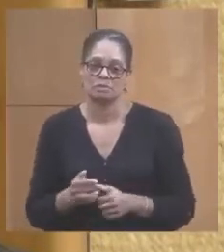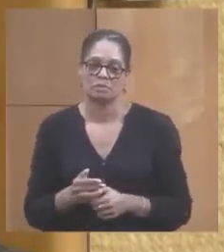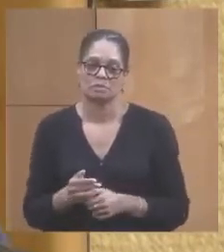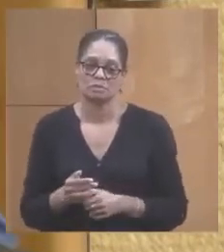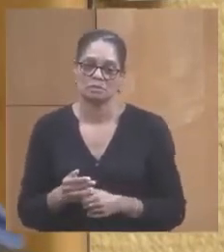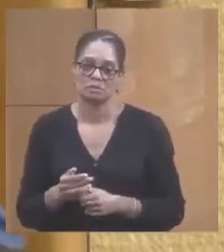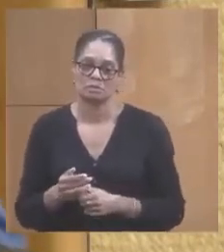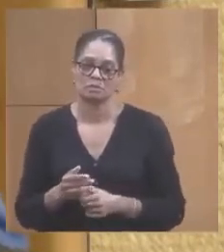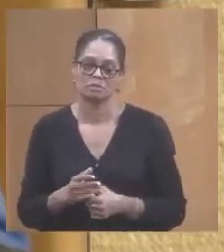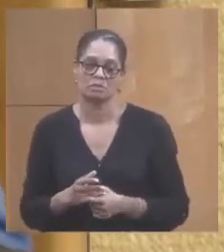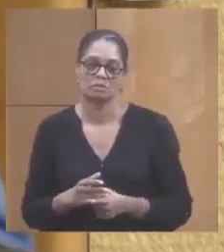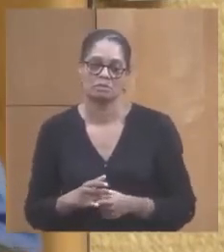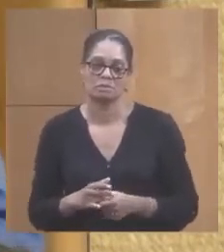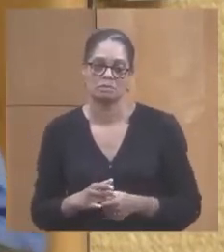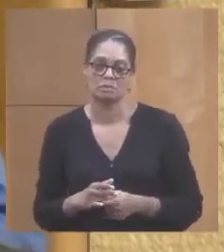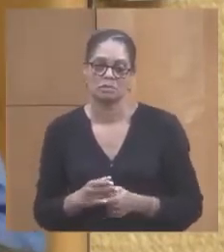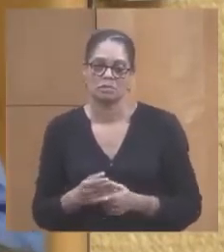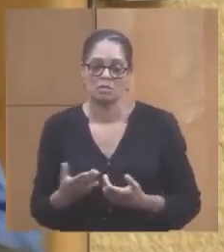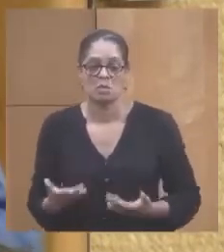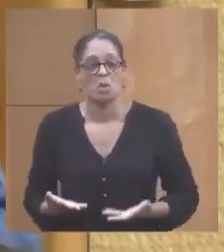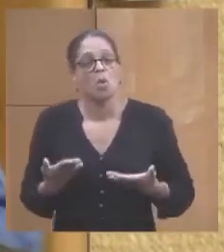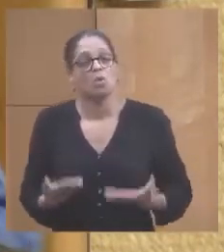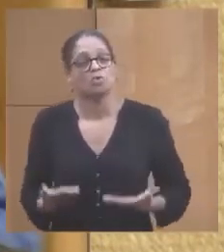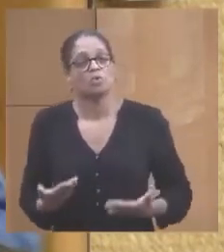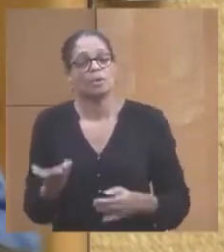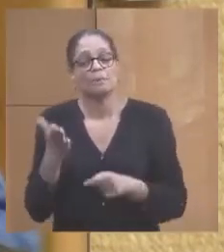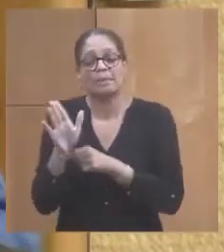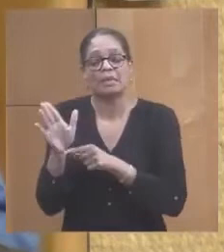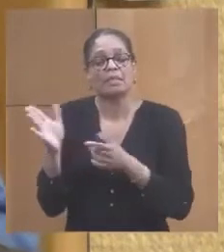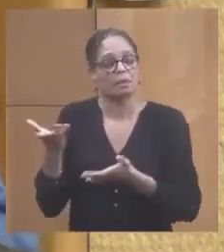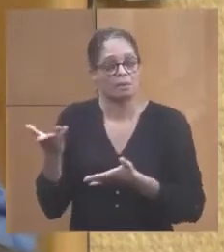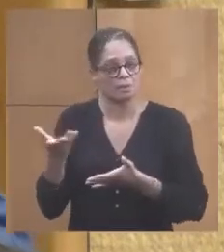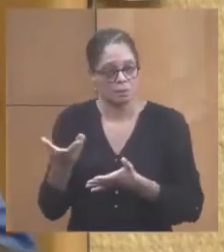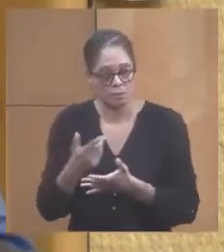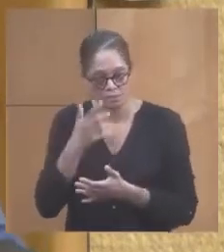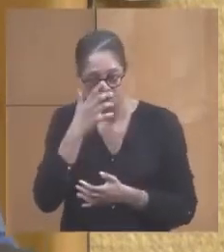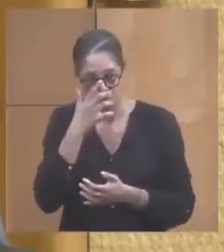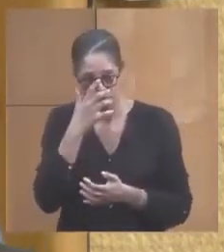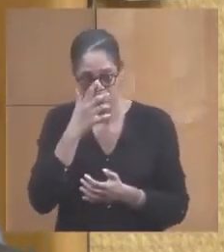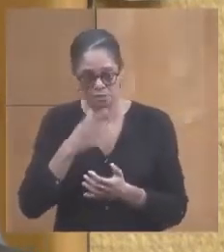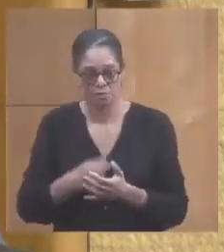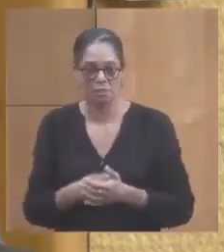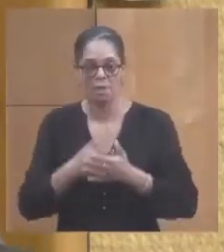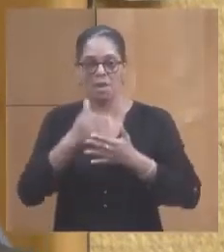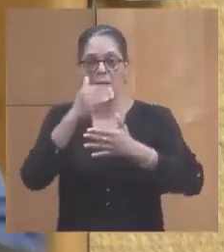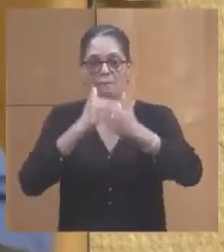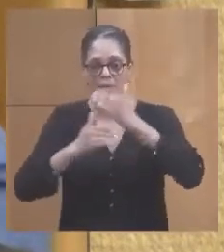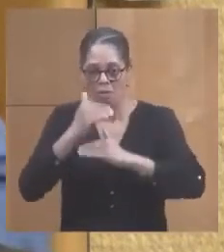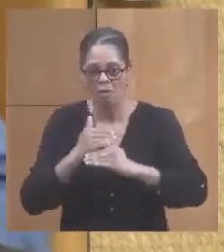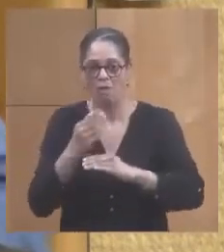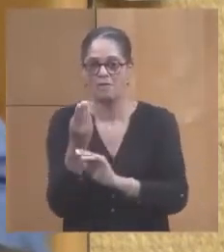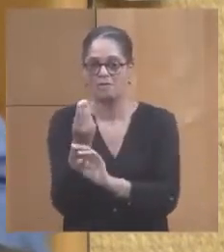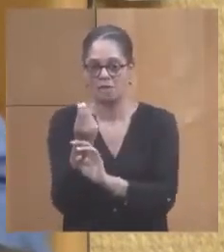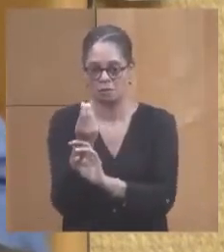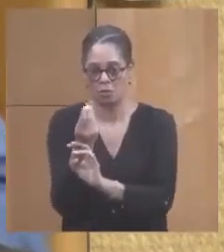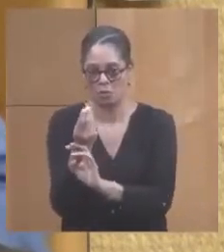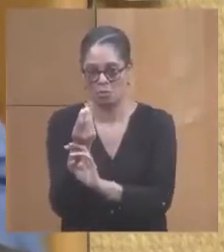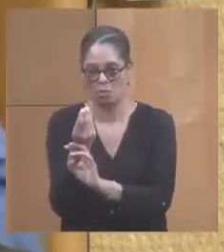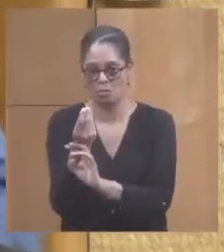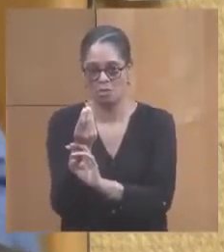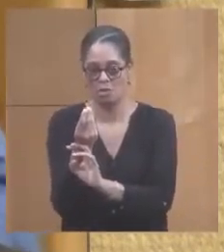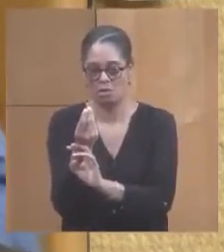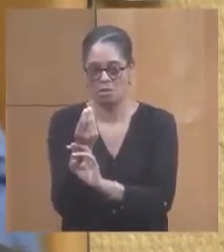L'objet de la présentation du rapport aujourd'hui, c de vous présenter un plan de financement qui